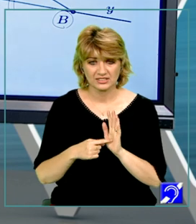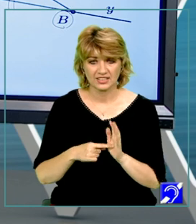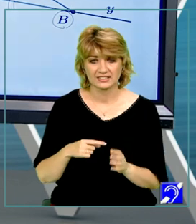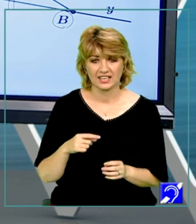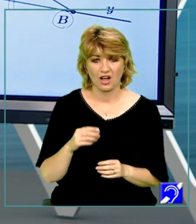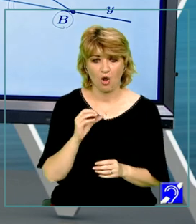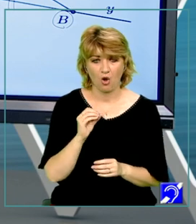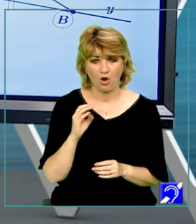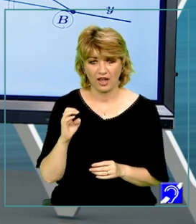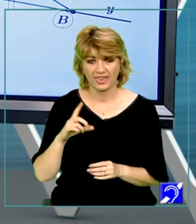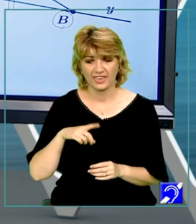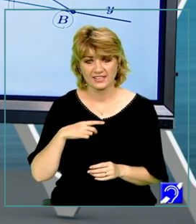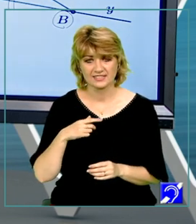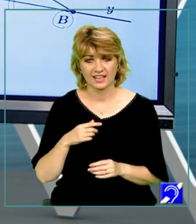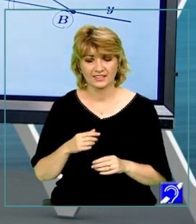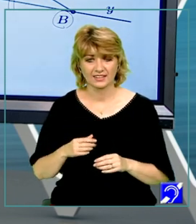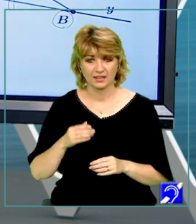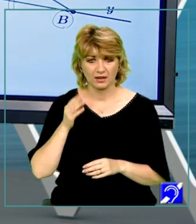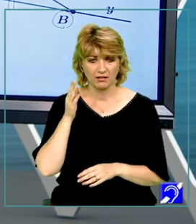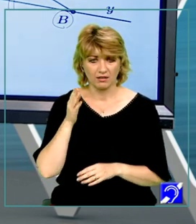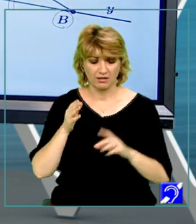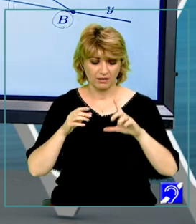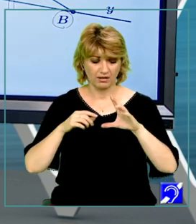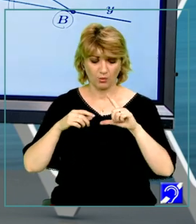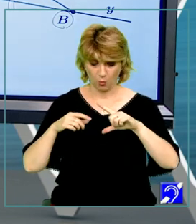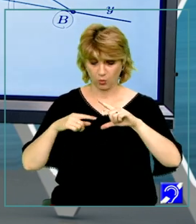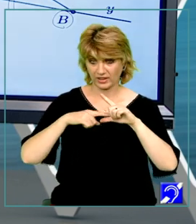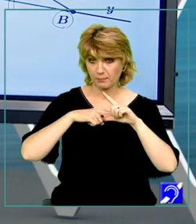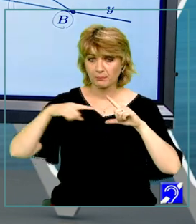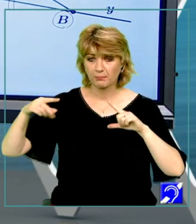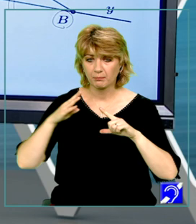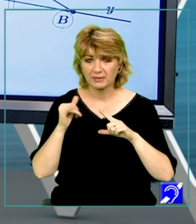E este bisectoarea unghiului X, O, Y.